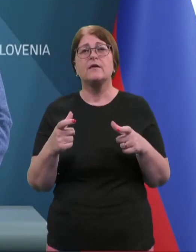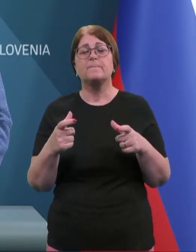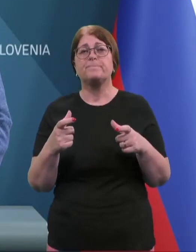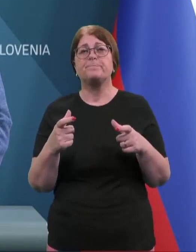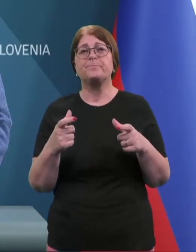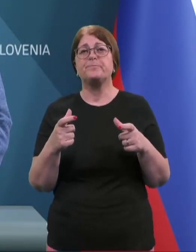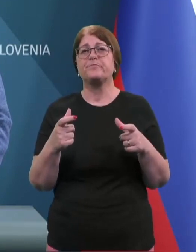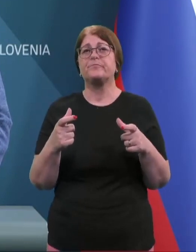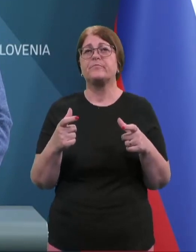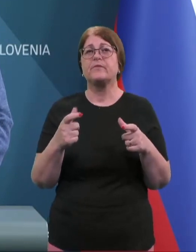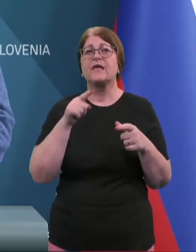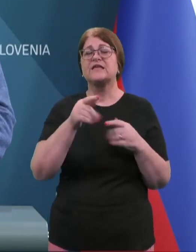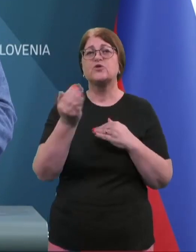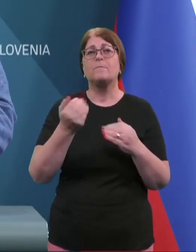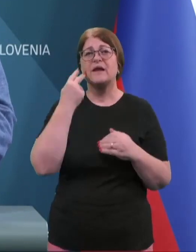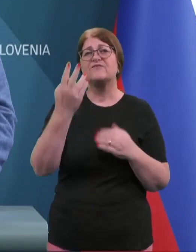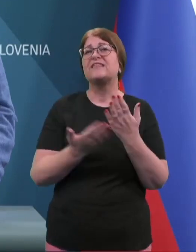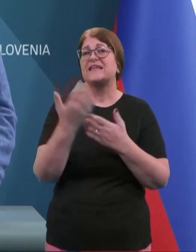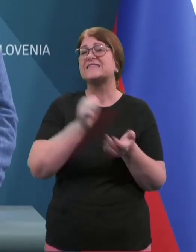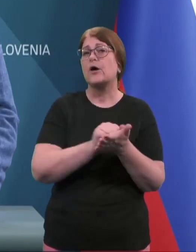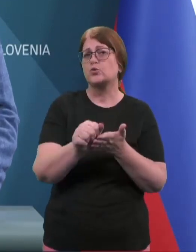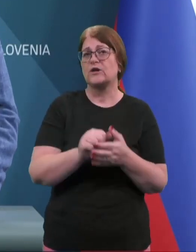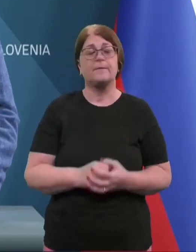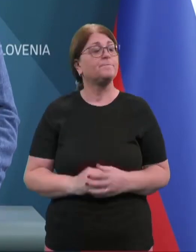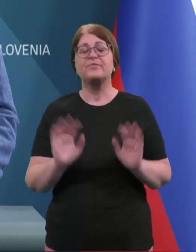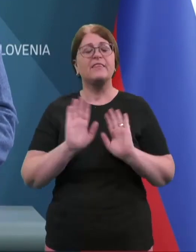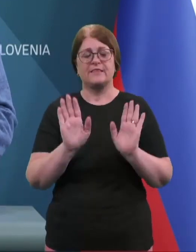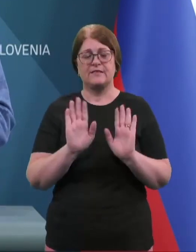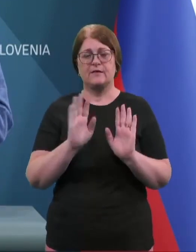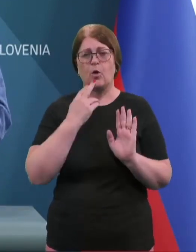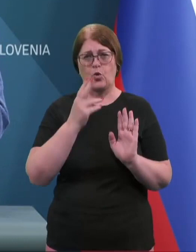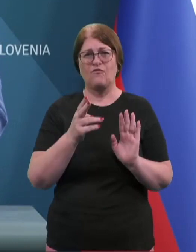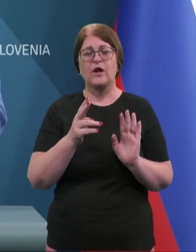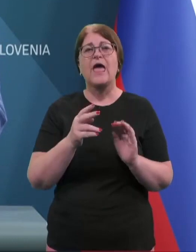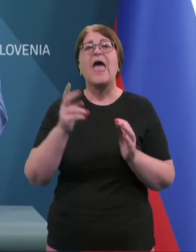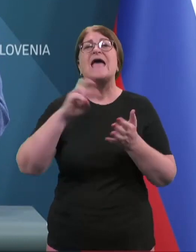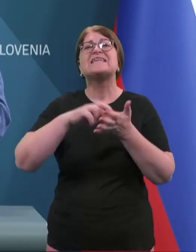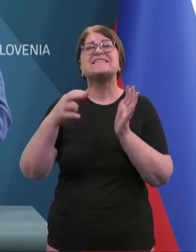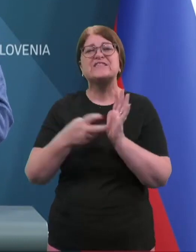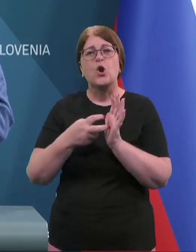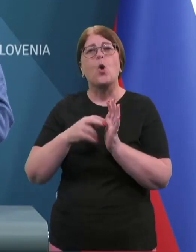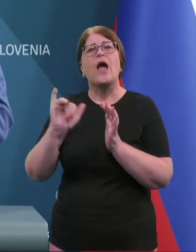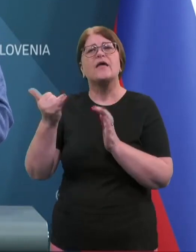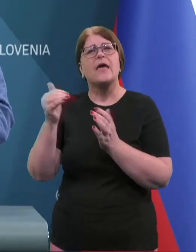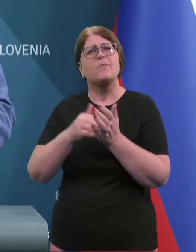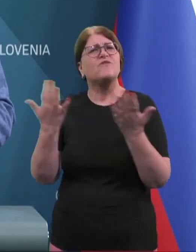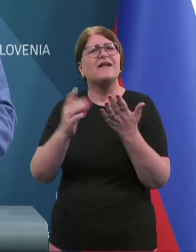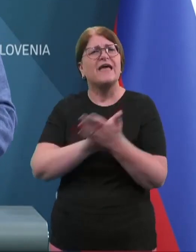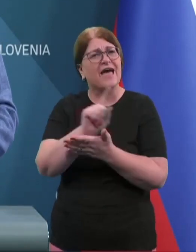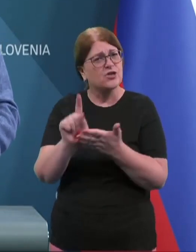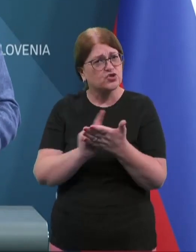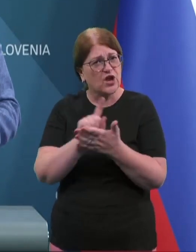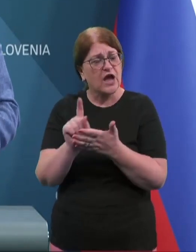predvidenem zarušenje? Ne, leta, stroka je potrebovala kar nekaj časa, da